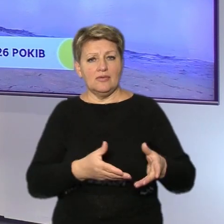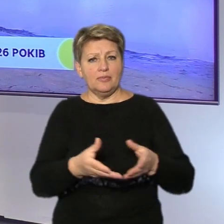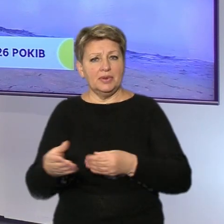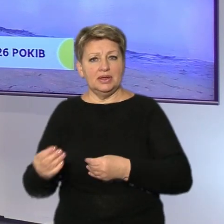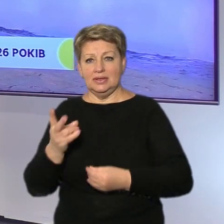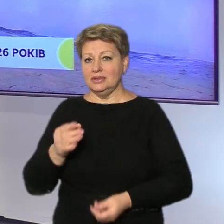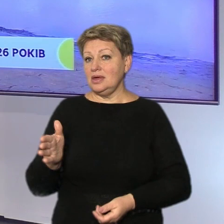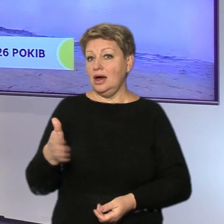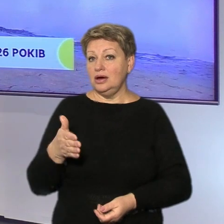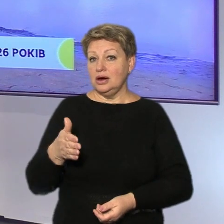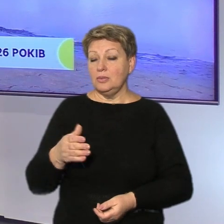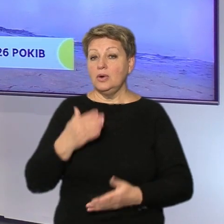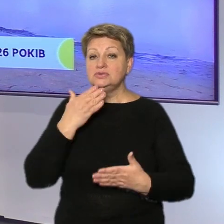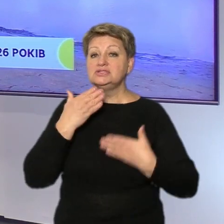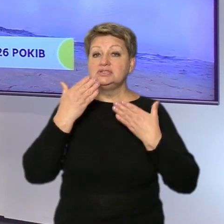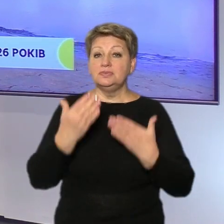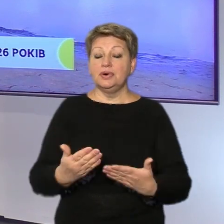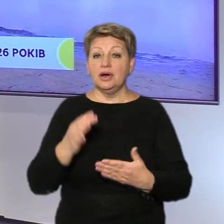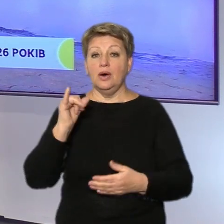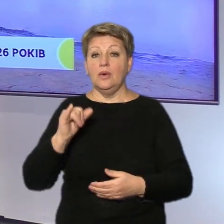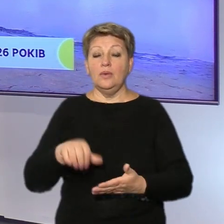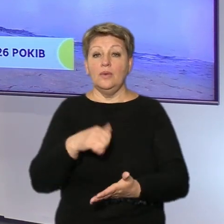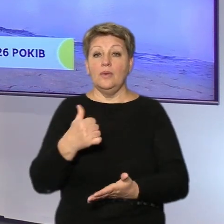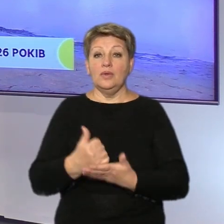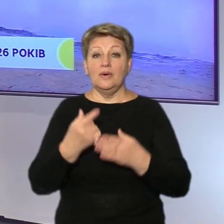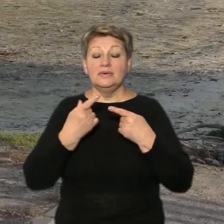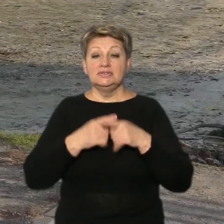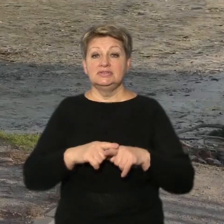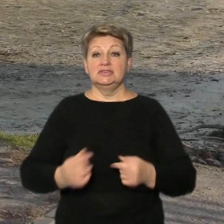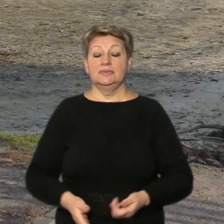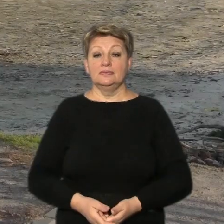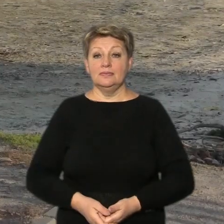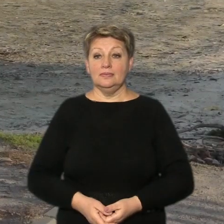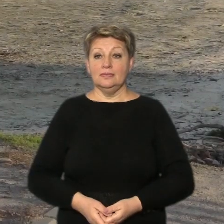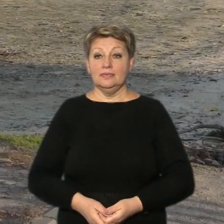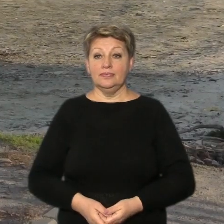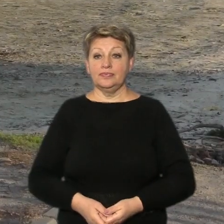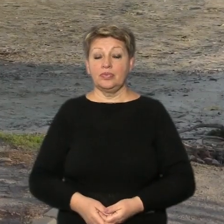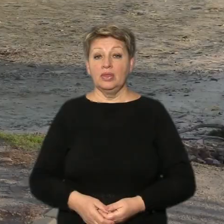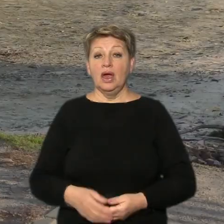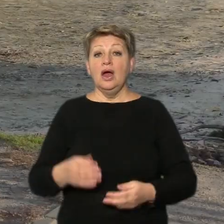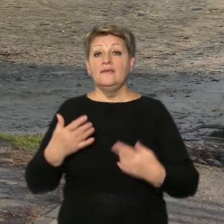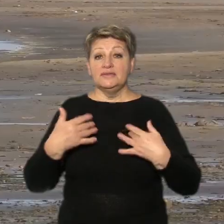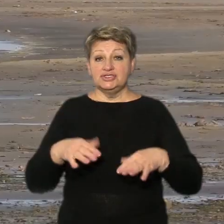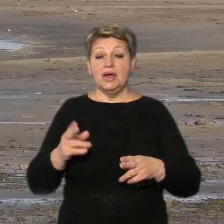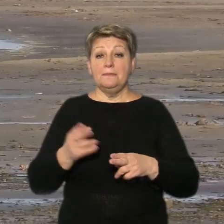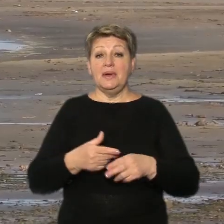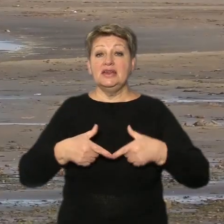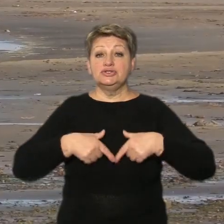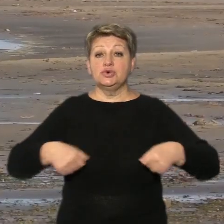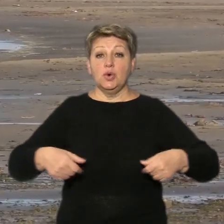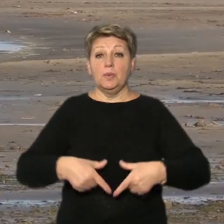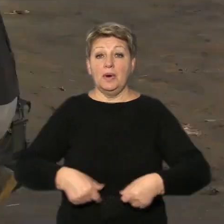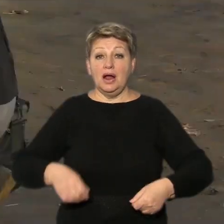Гаврилян розпитала у іхтіолога Олександра Жежері. Дивіться. Вже без купальників, але з вудками та